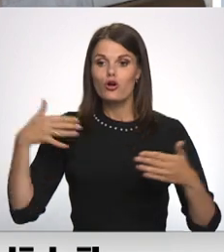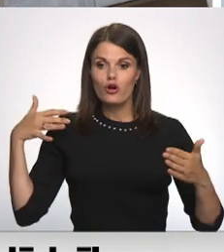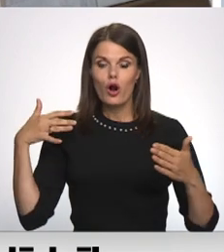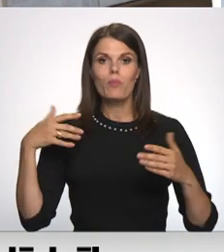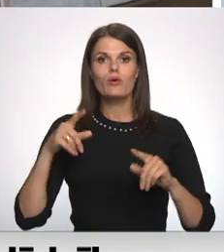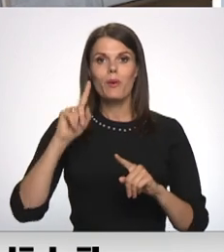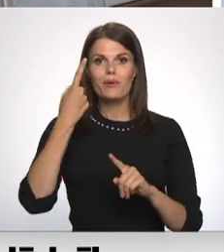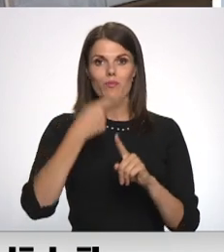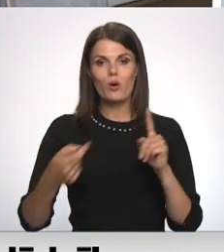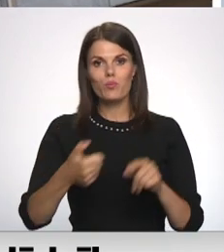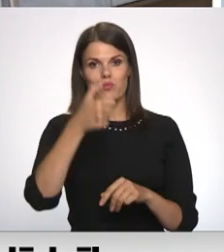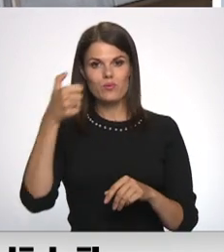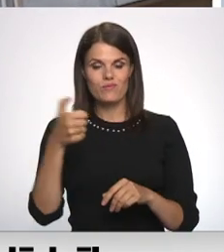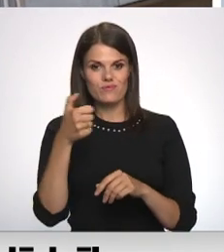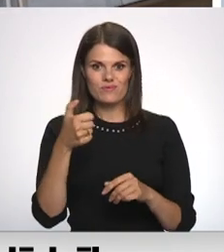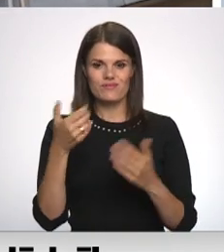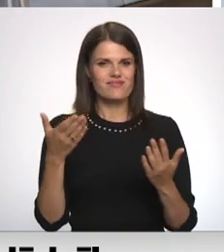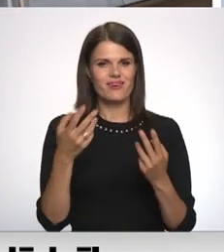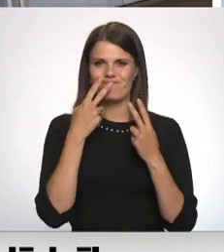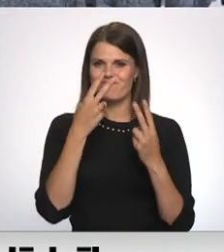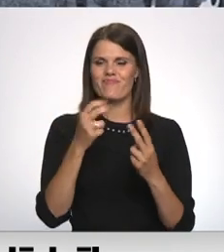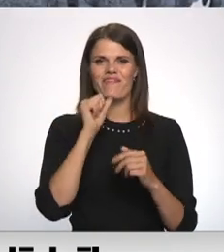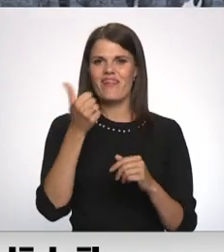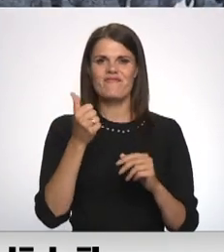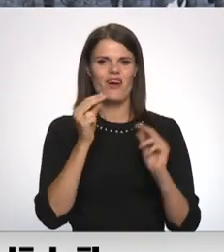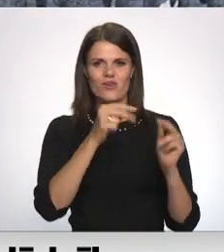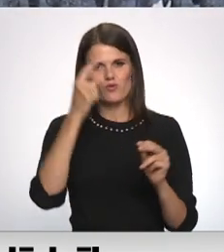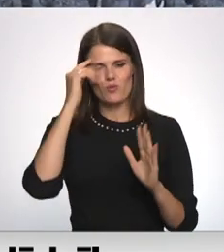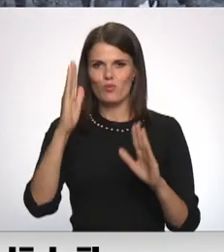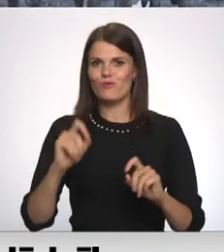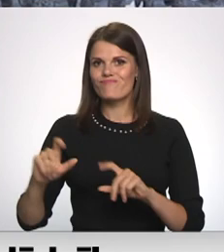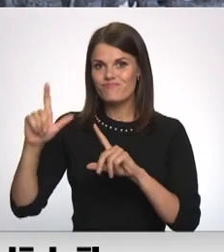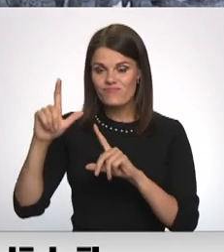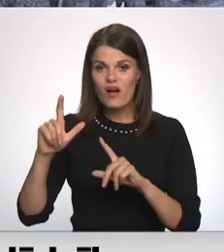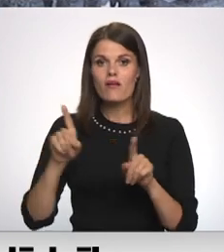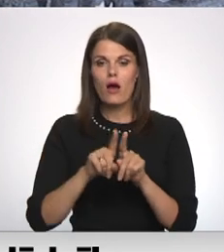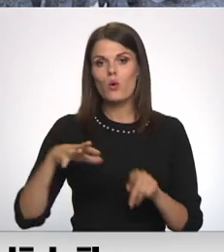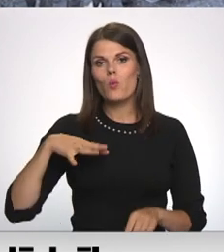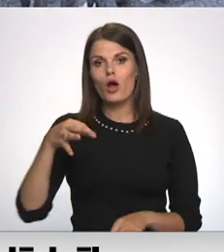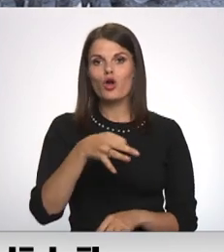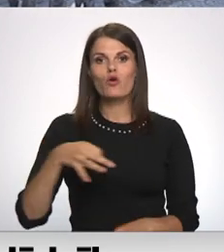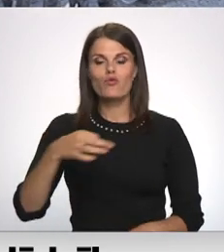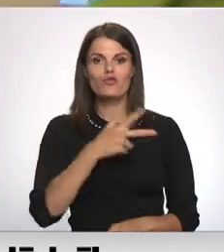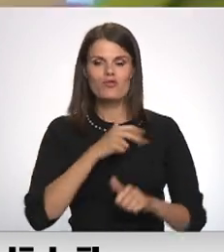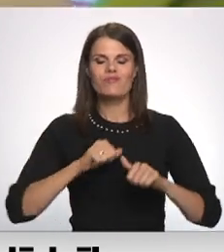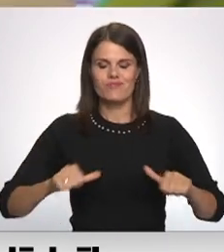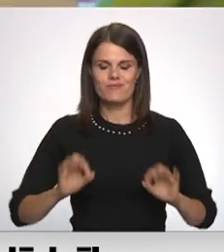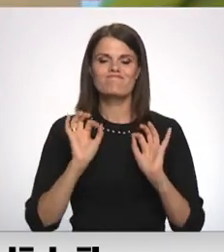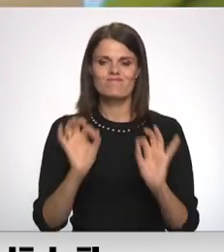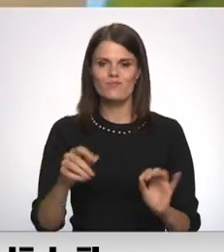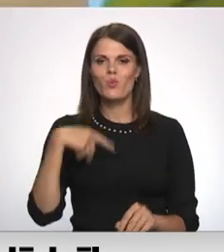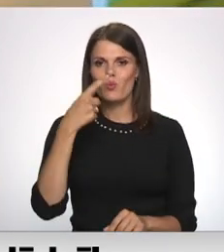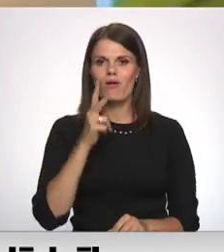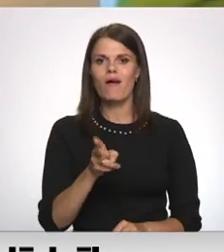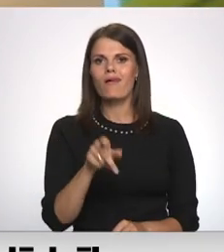pirmais pūzgads tā īsti nav rādītājs, kas tur būs. Arī Ogres nodas sociālajā dienas tā RedTV apstiprina. Klients